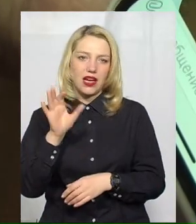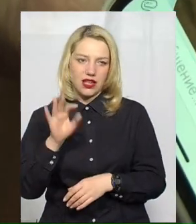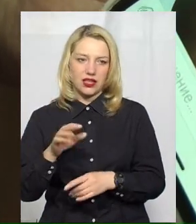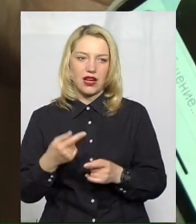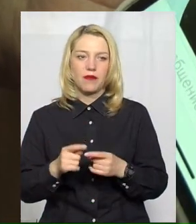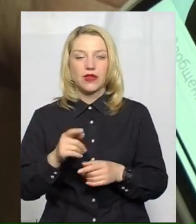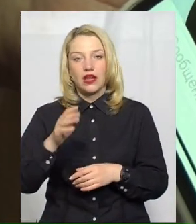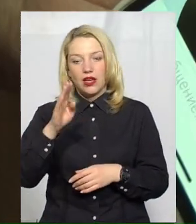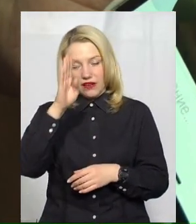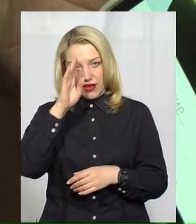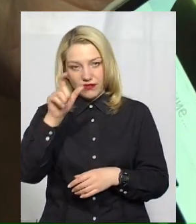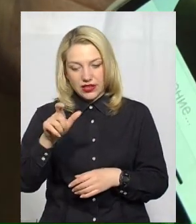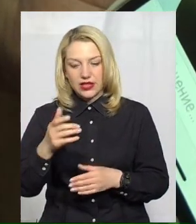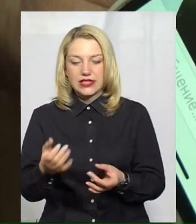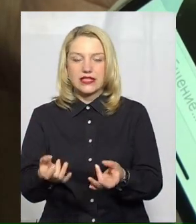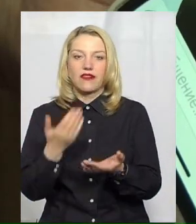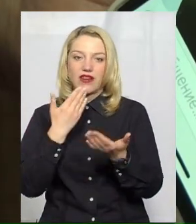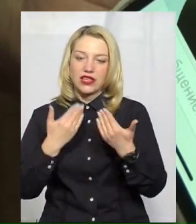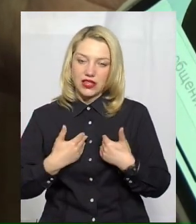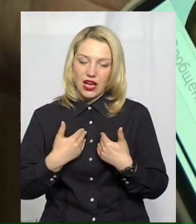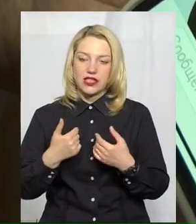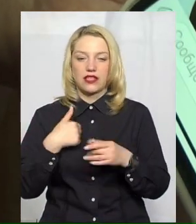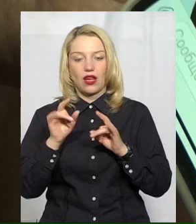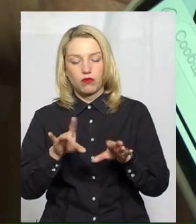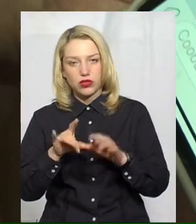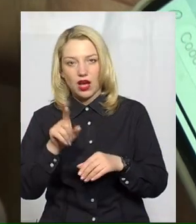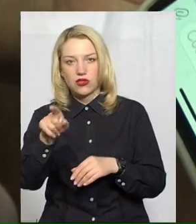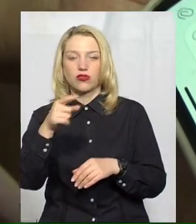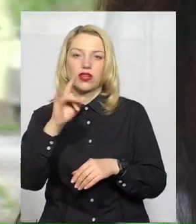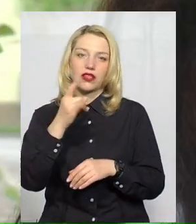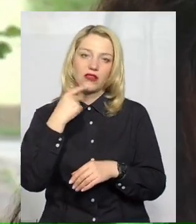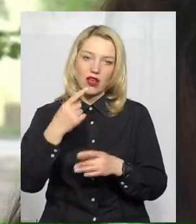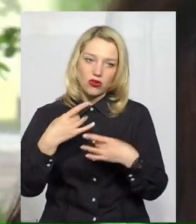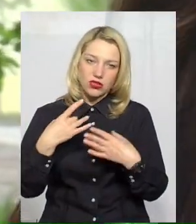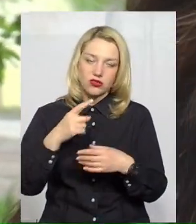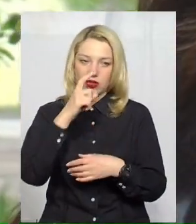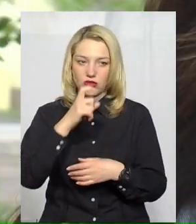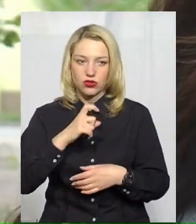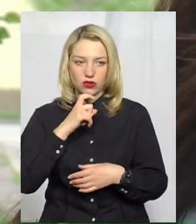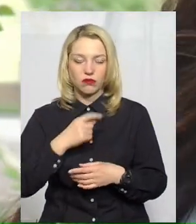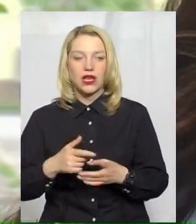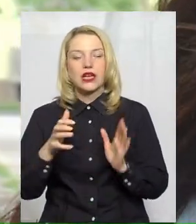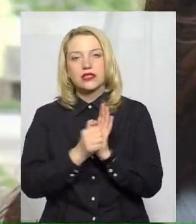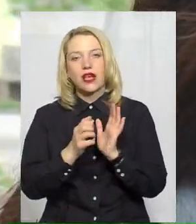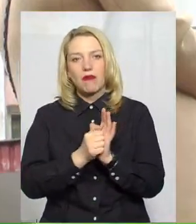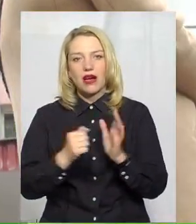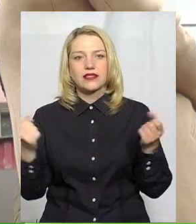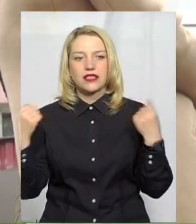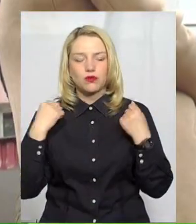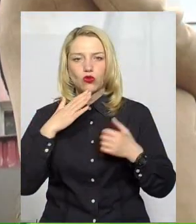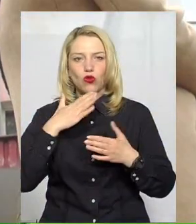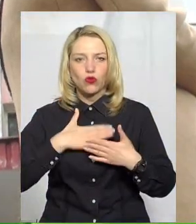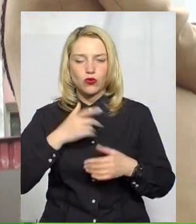мене, я пояснюю, він каже, що я не розумію, то я починаю показувати. Займається спортом та любить українську мову